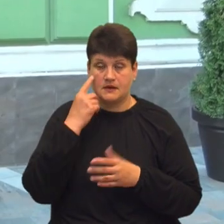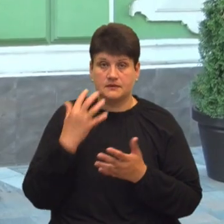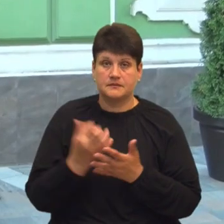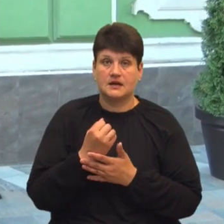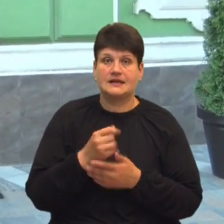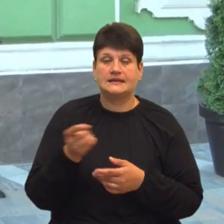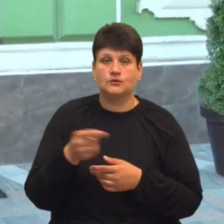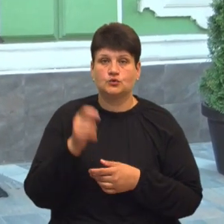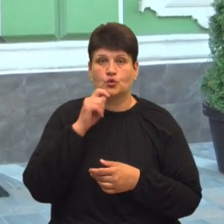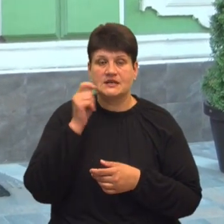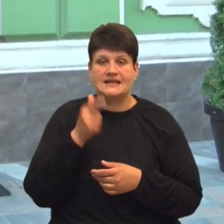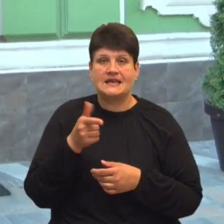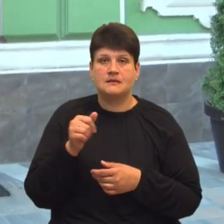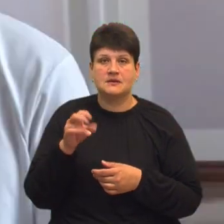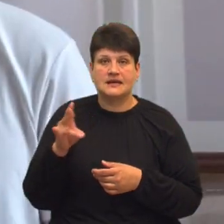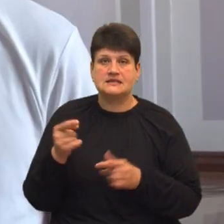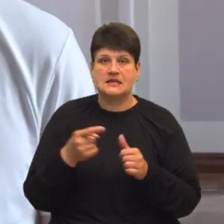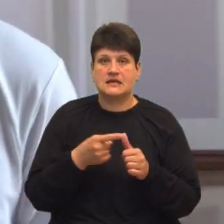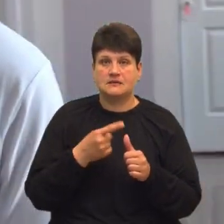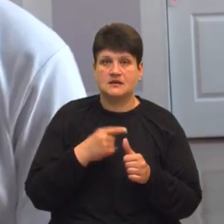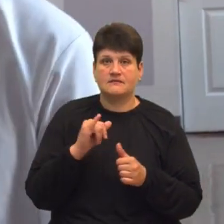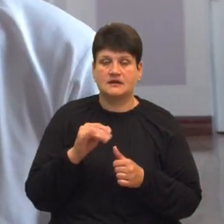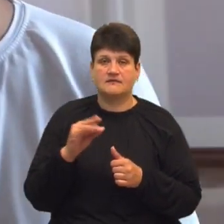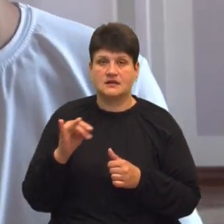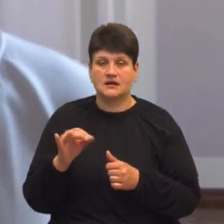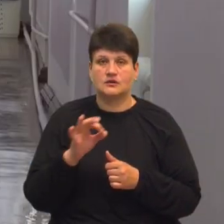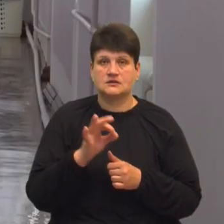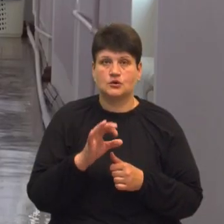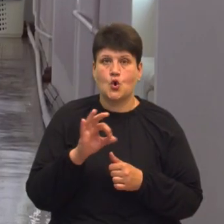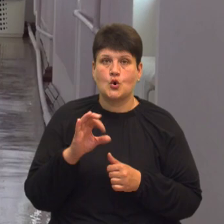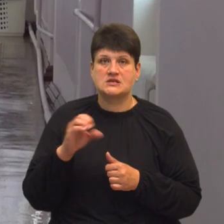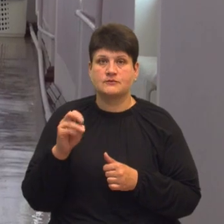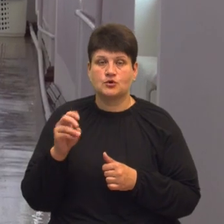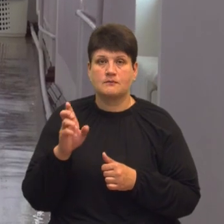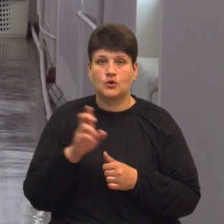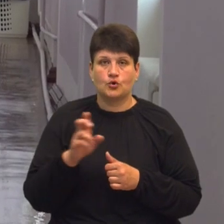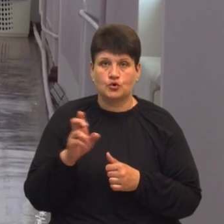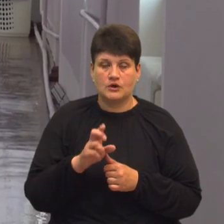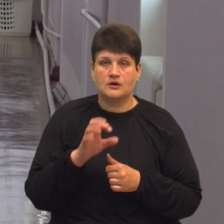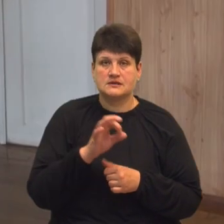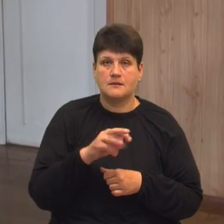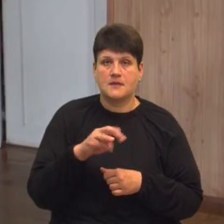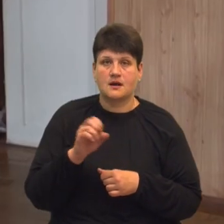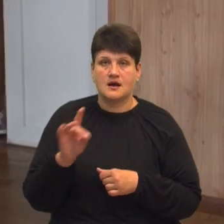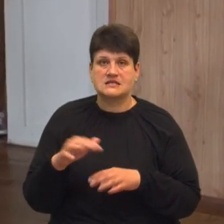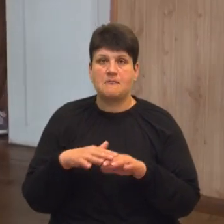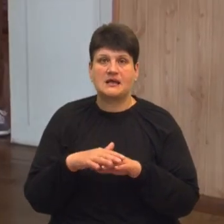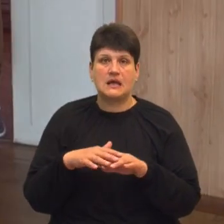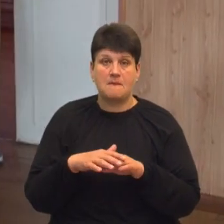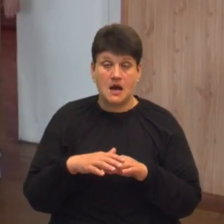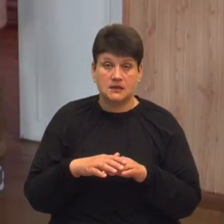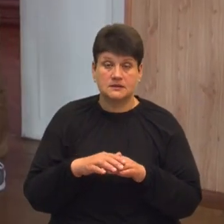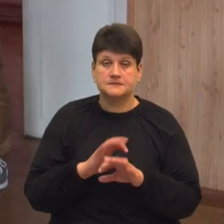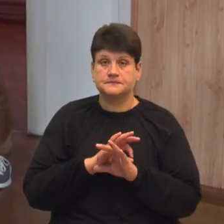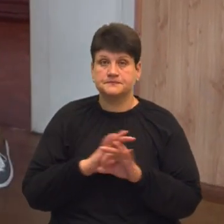української гімназії імені Івана Франка, Олександр Осадчук з біології, а Олександр Макар із математики. З успішним